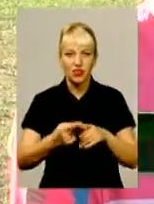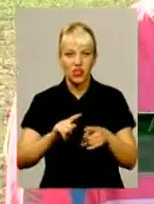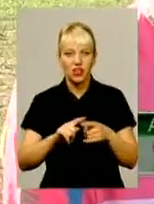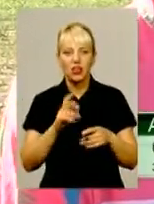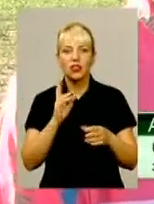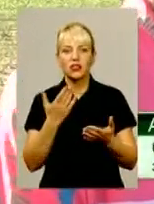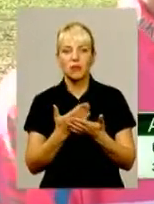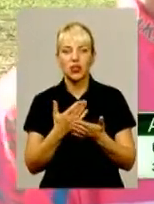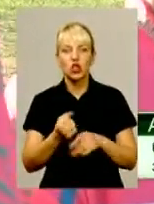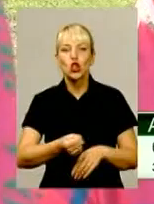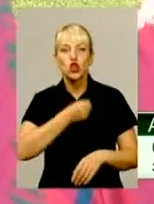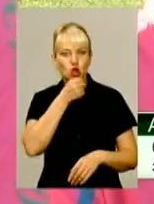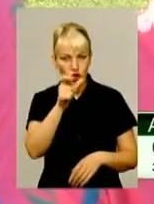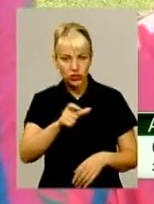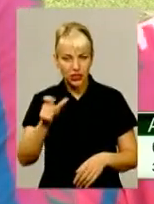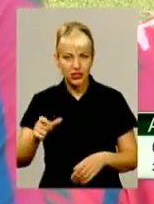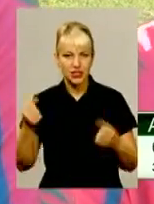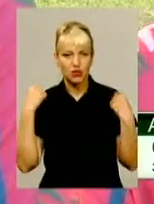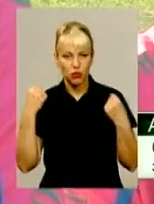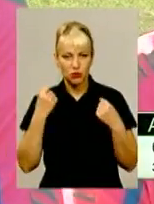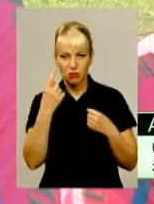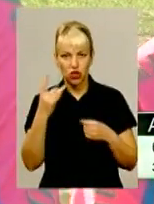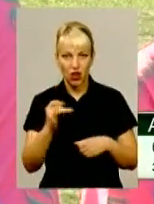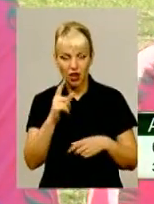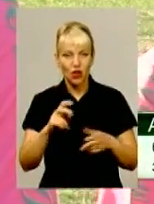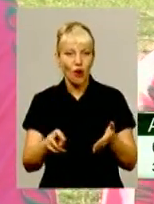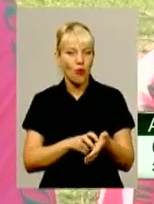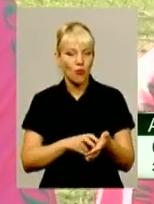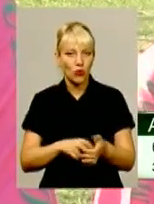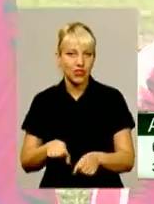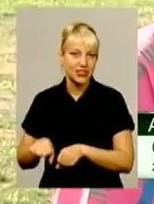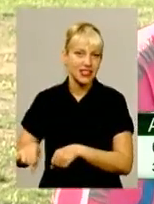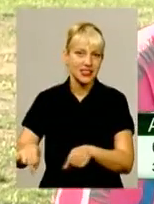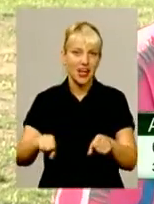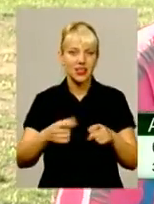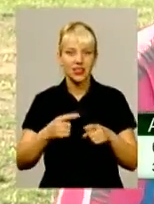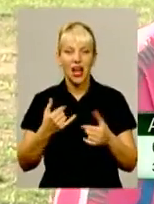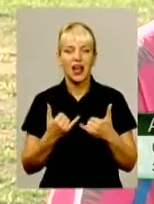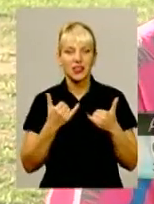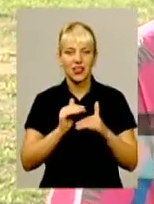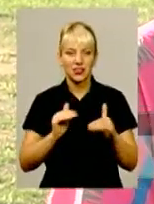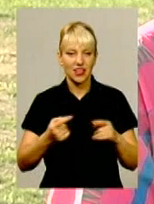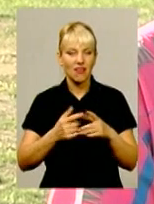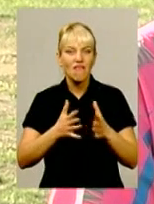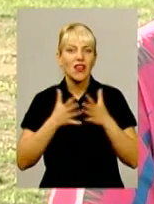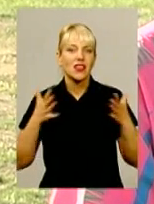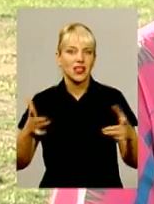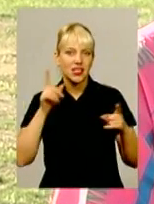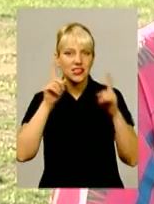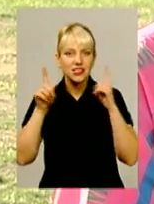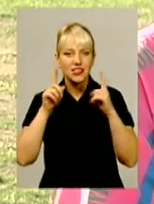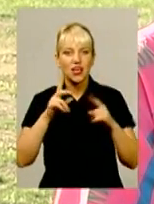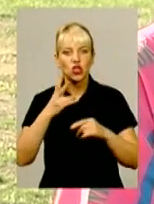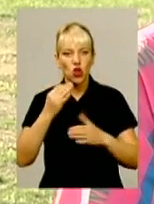з першого разу боїться заїхати. А для дітей це великий стрес. Але якщо ти